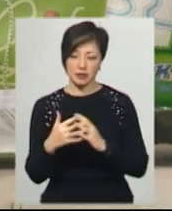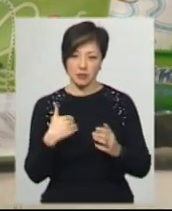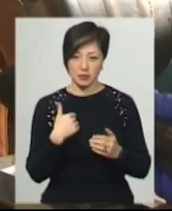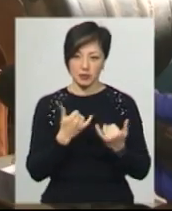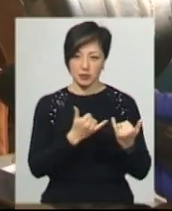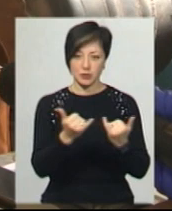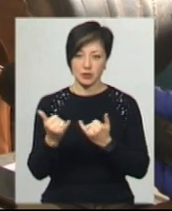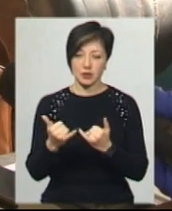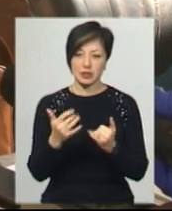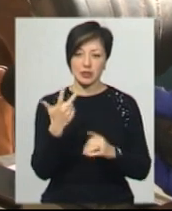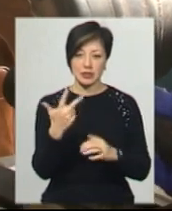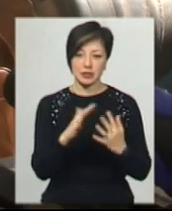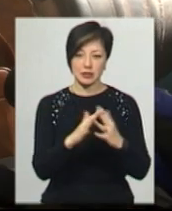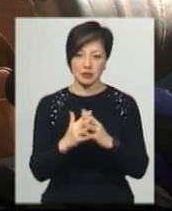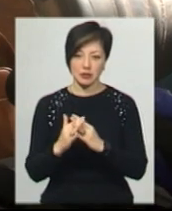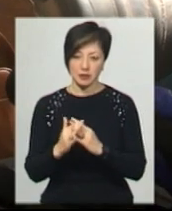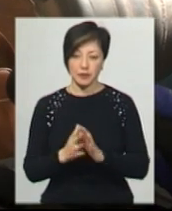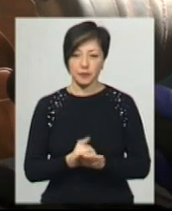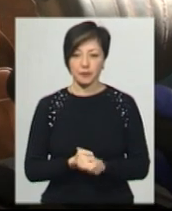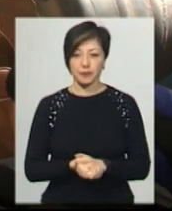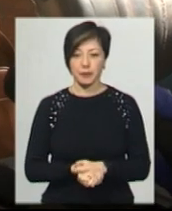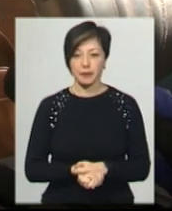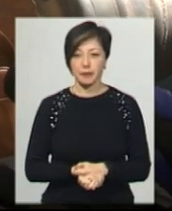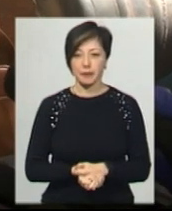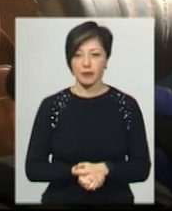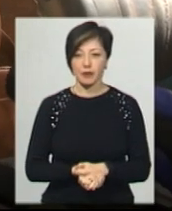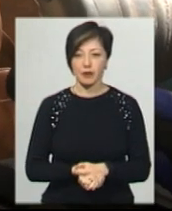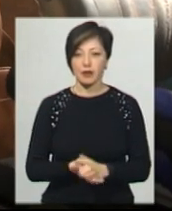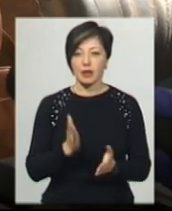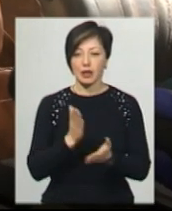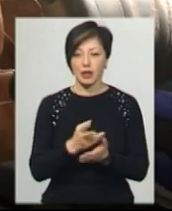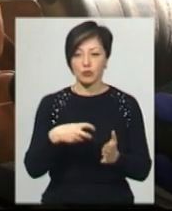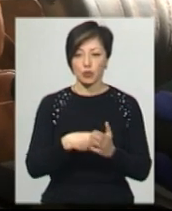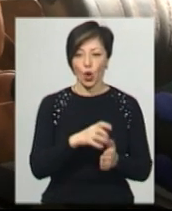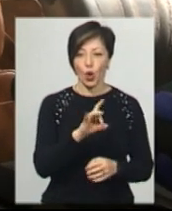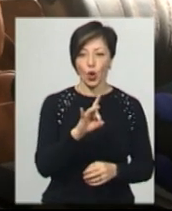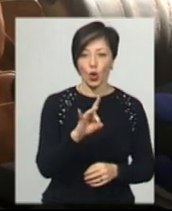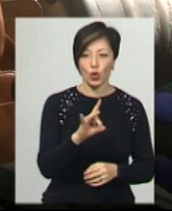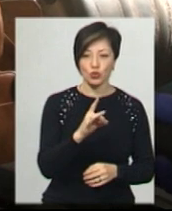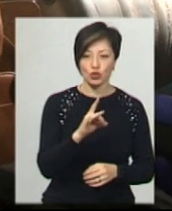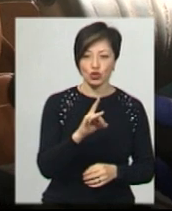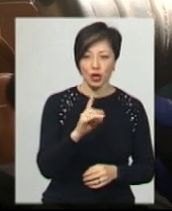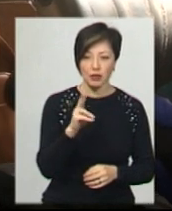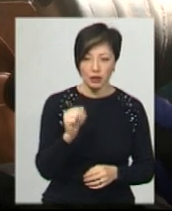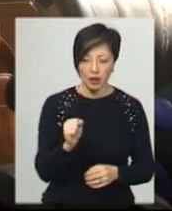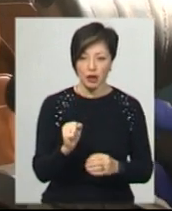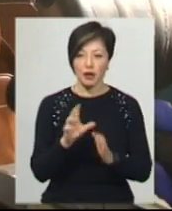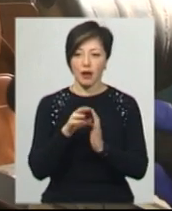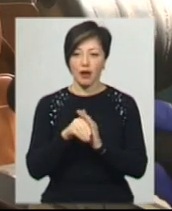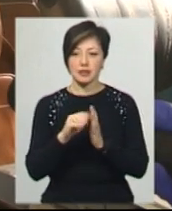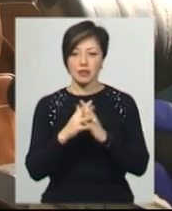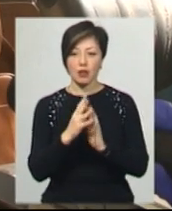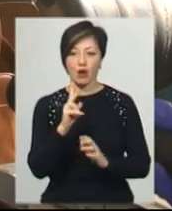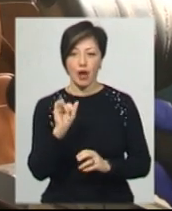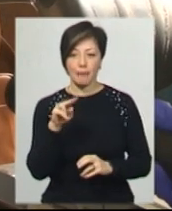'язку складається з трьох сіл, тобто в нас є відділення поштового зв'язку Ружичанка, до нього входить село Карпівці ще і